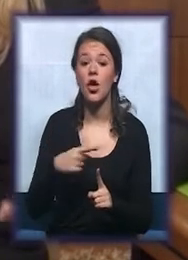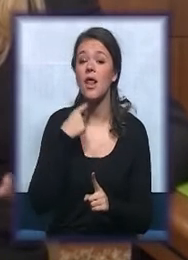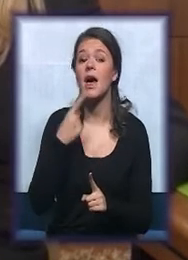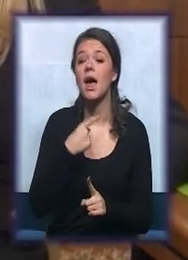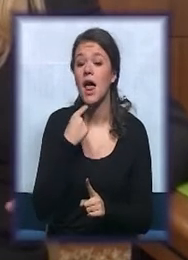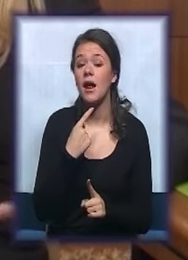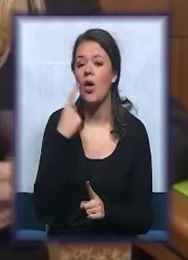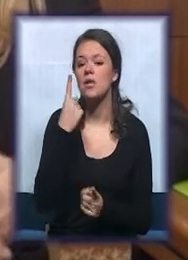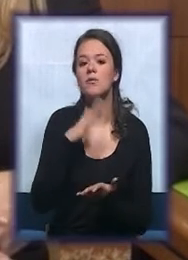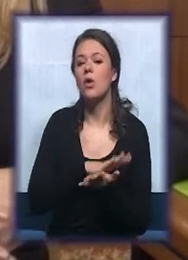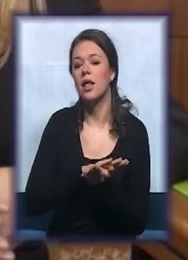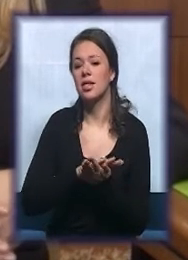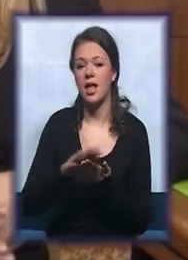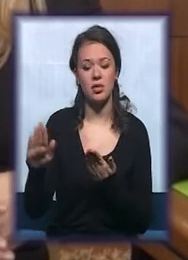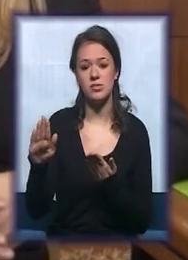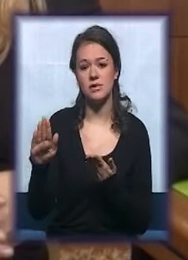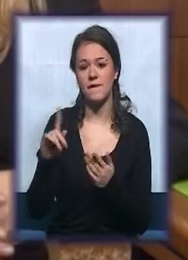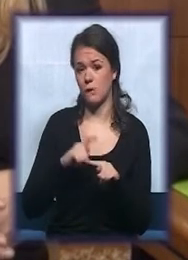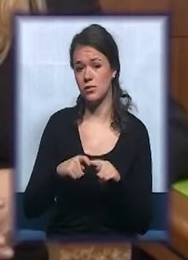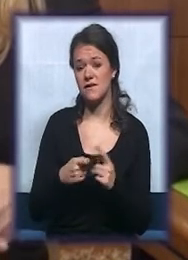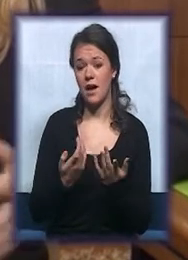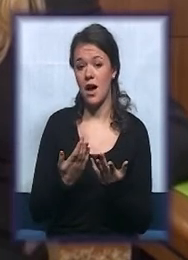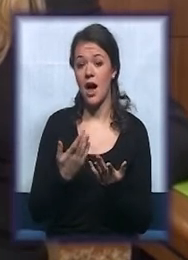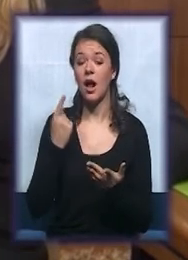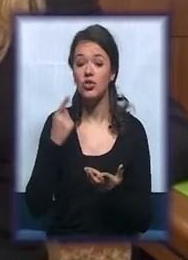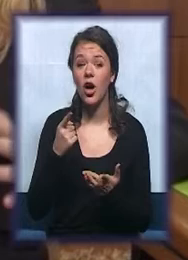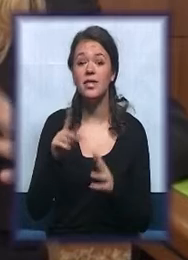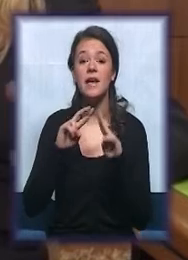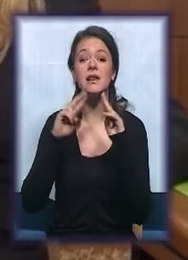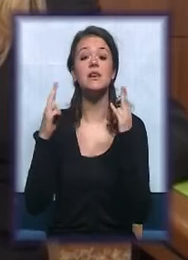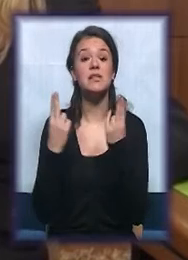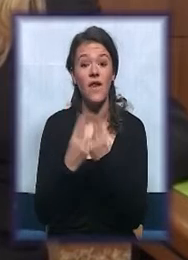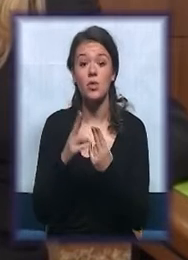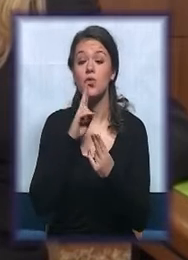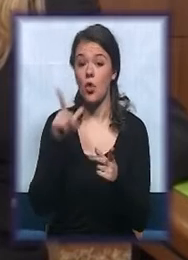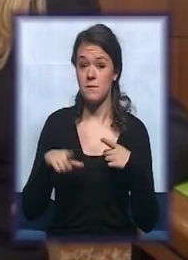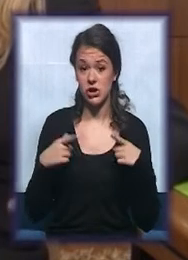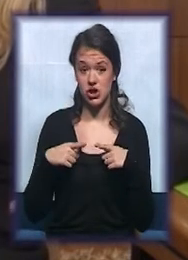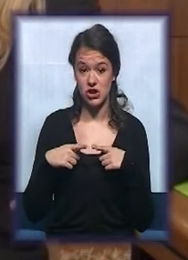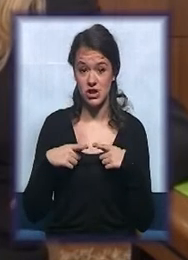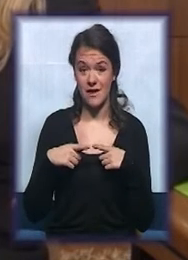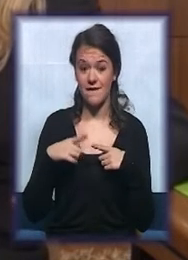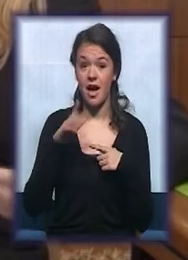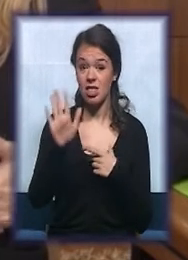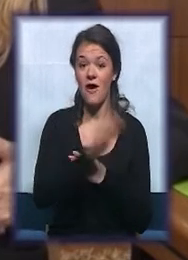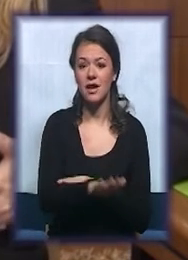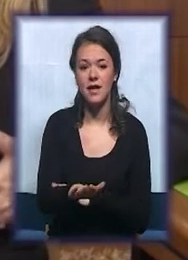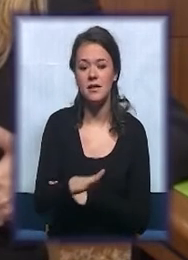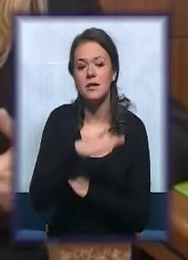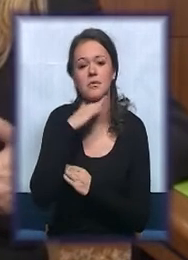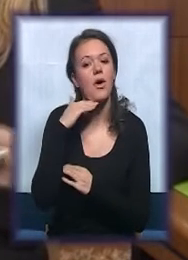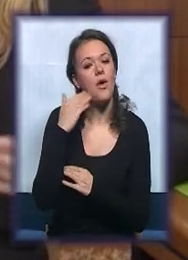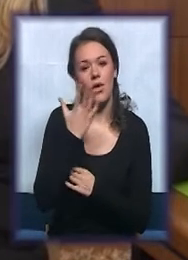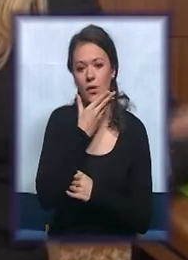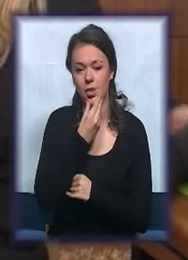vrlo jednostavnu konstataciju, a to je da je svet u kome žive njihove dece jako lepe. Jer